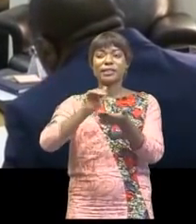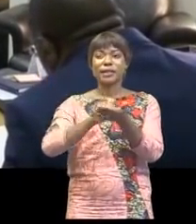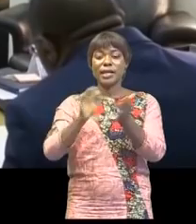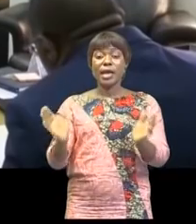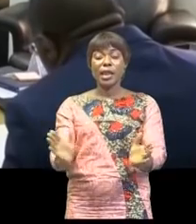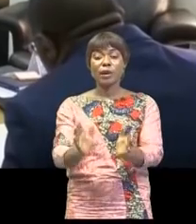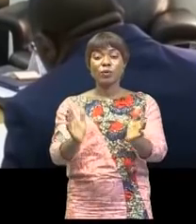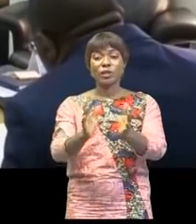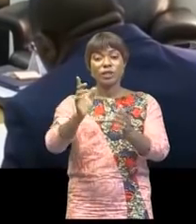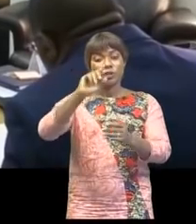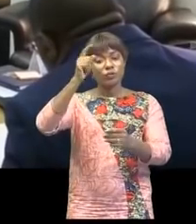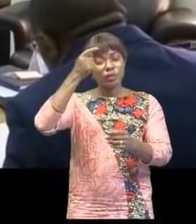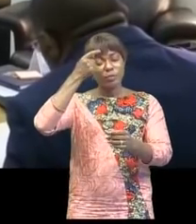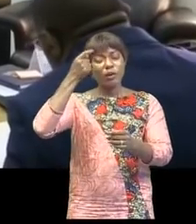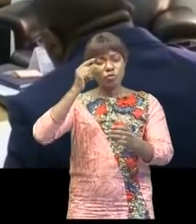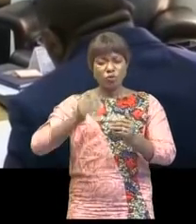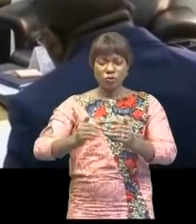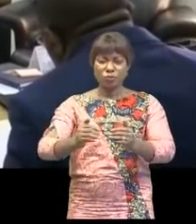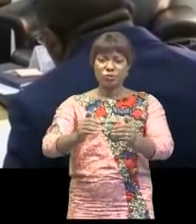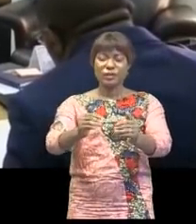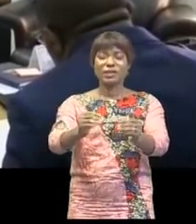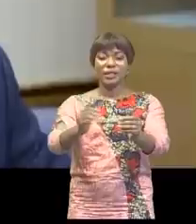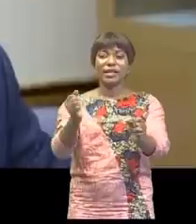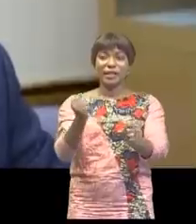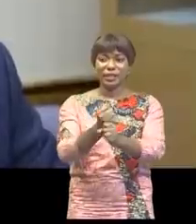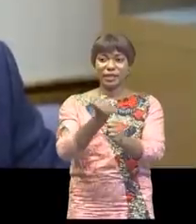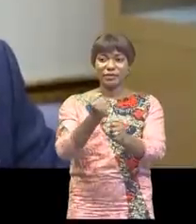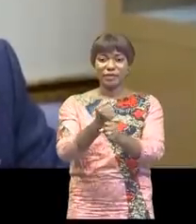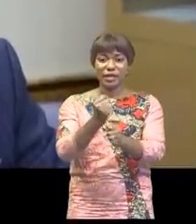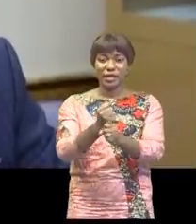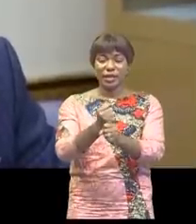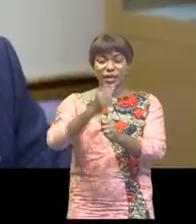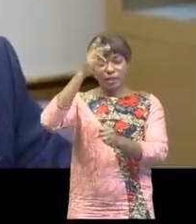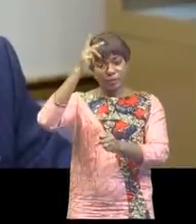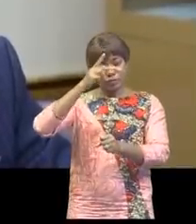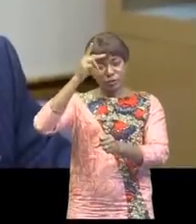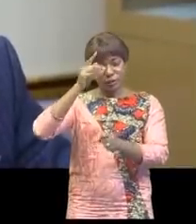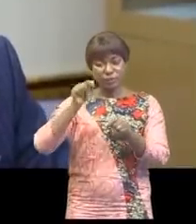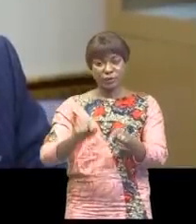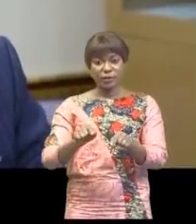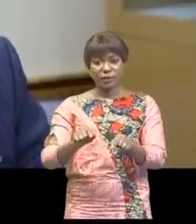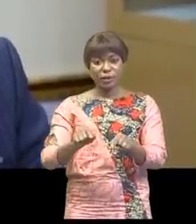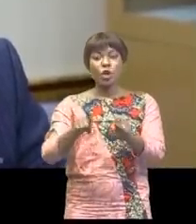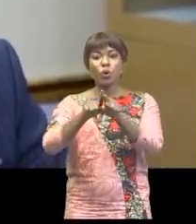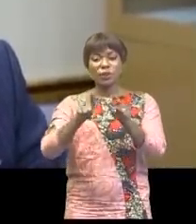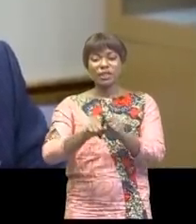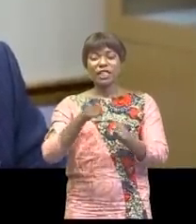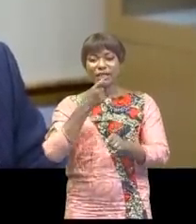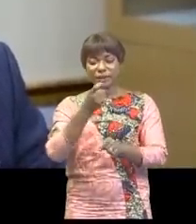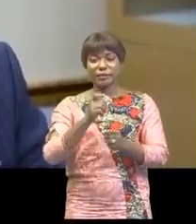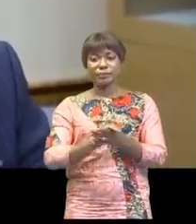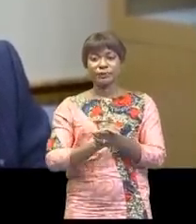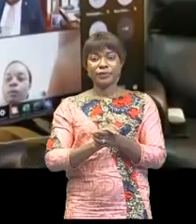encouragé les gouvernements à poursuivre la mise en œuvre prudente des politiques conjoncturelles. Elle a rassuré